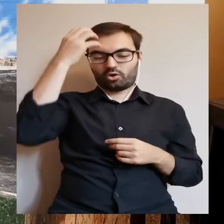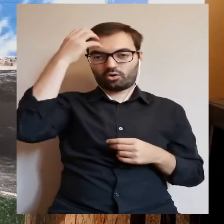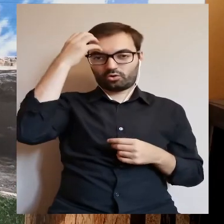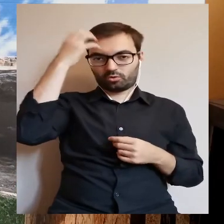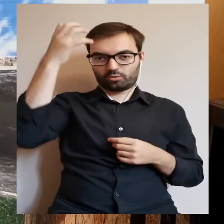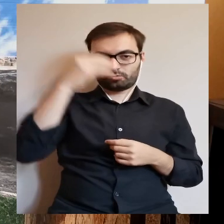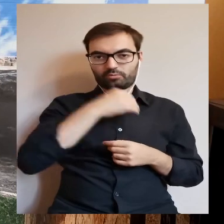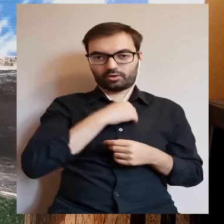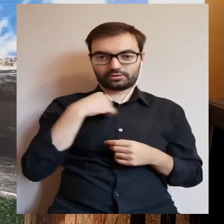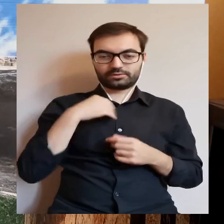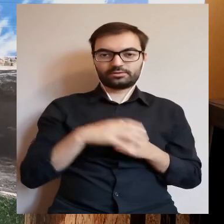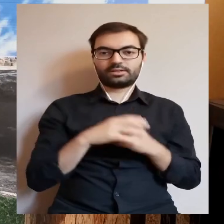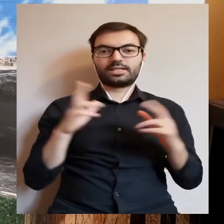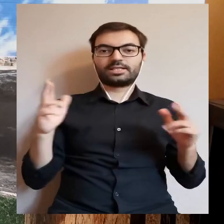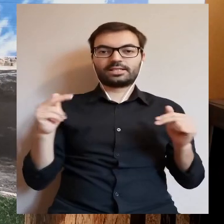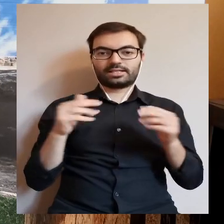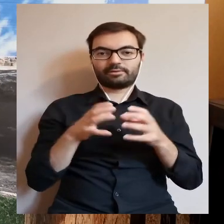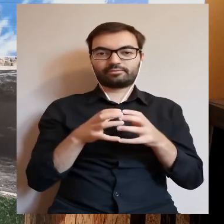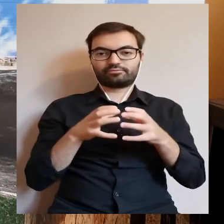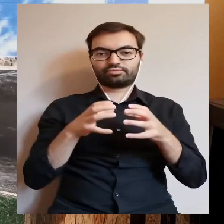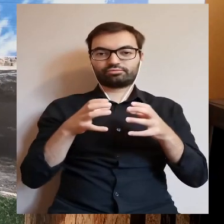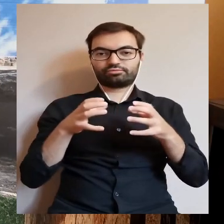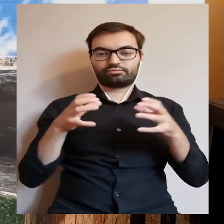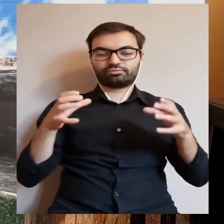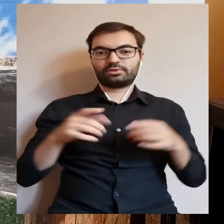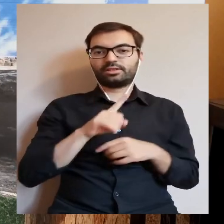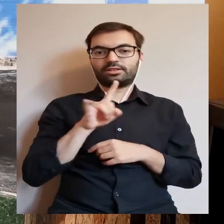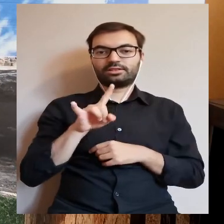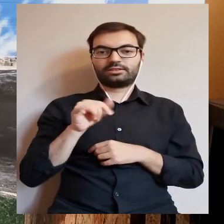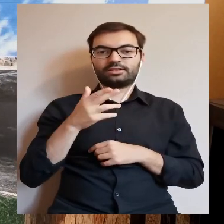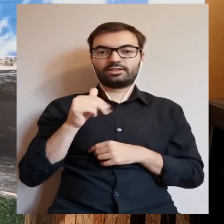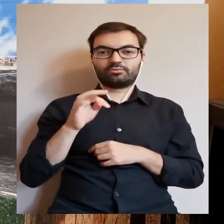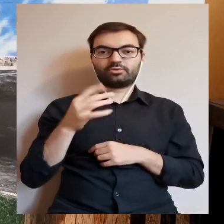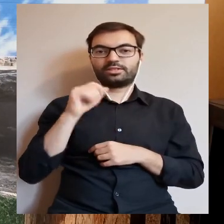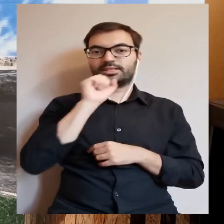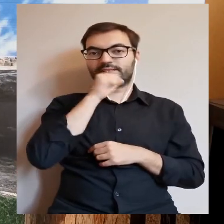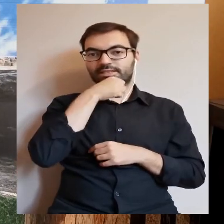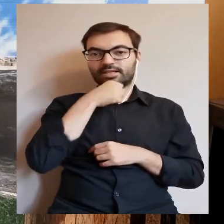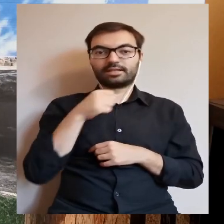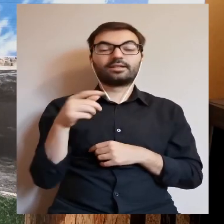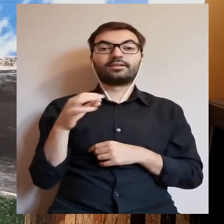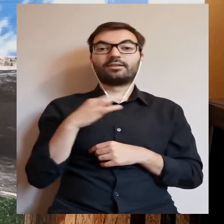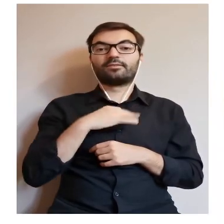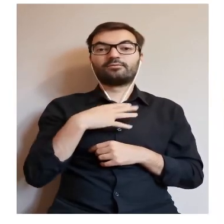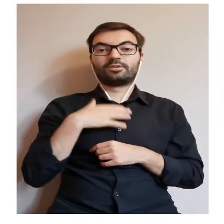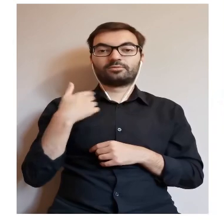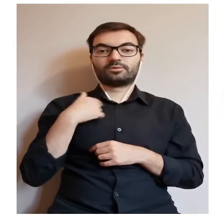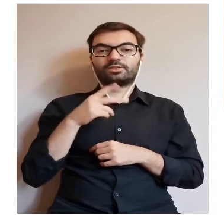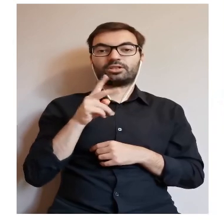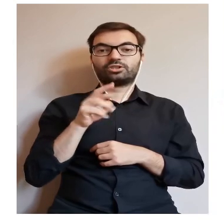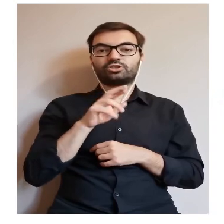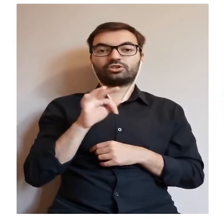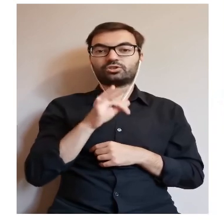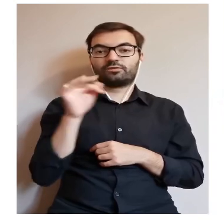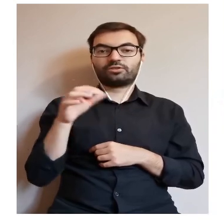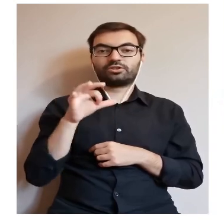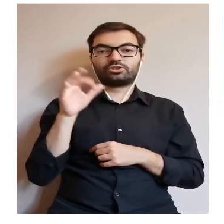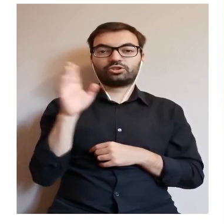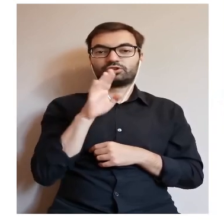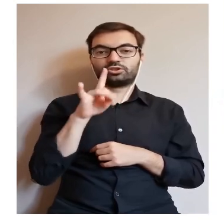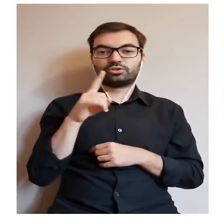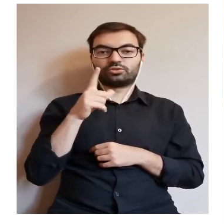koronie. Zamek kwitł, rozkwitał za Zygmunta Starego, kiedy jego właścicielem był starosta Krzysztof